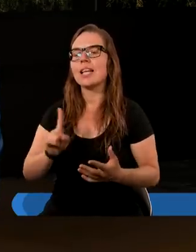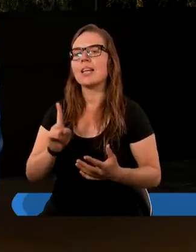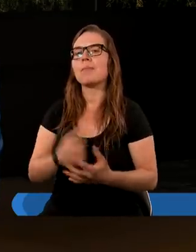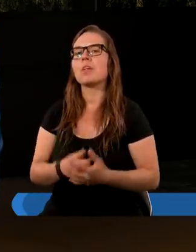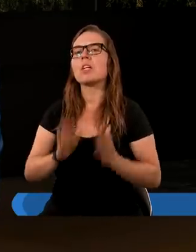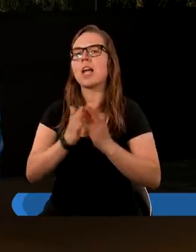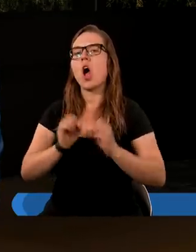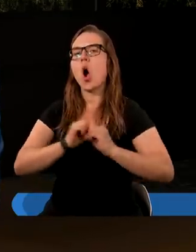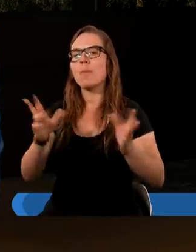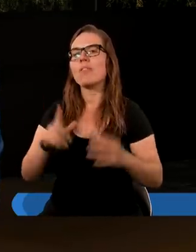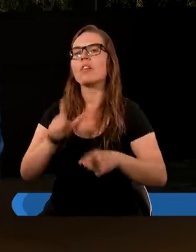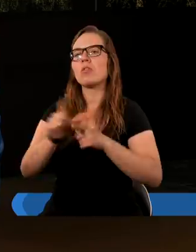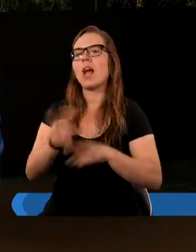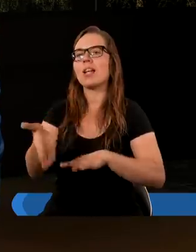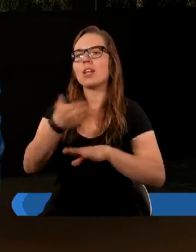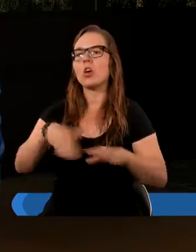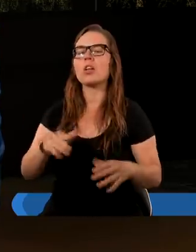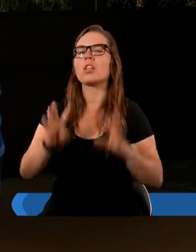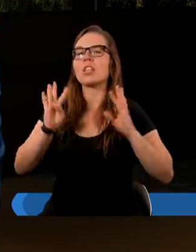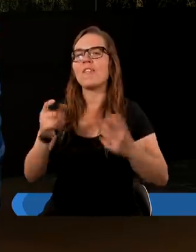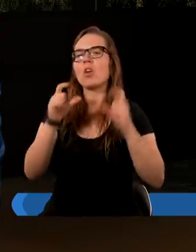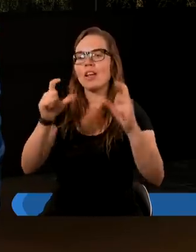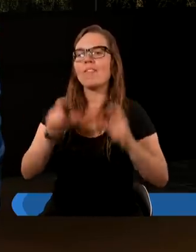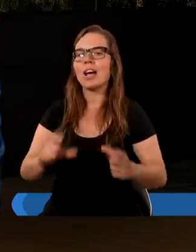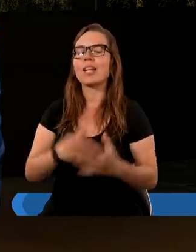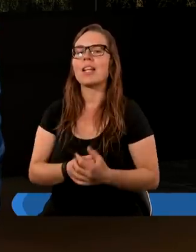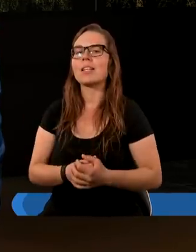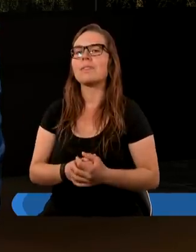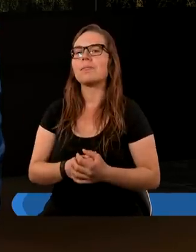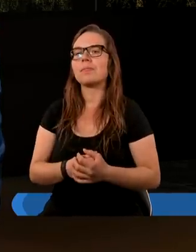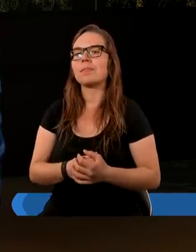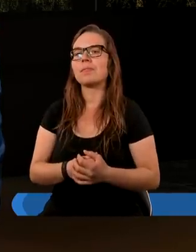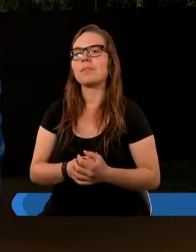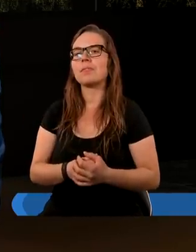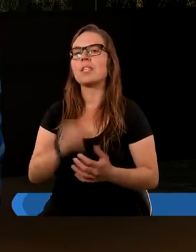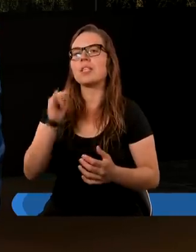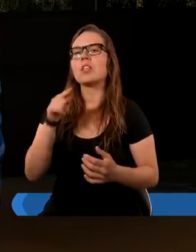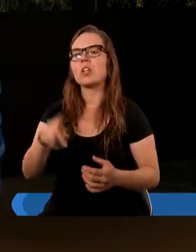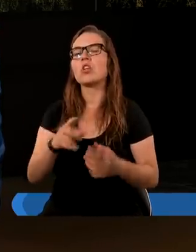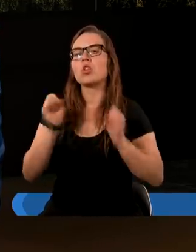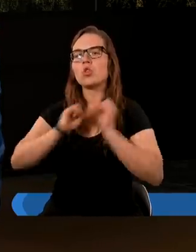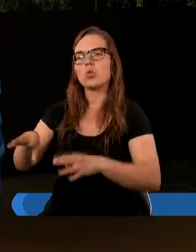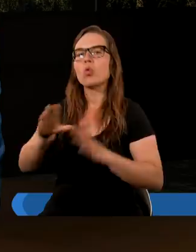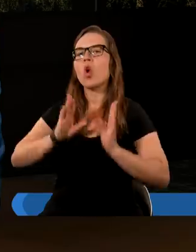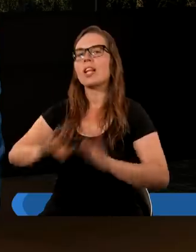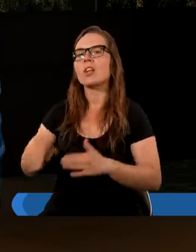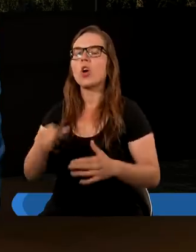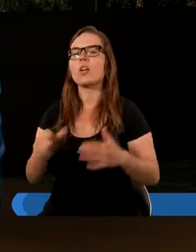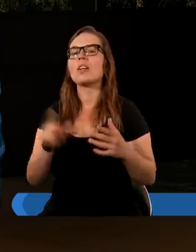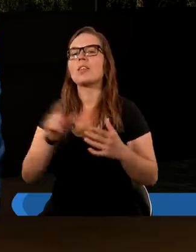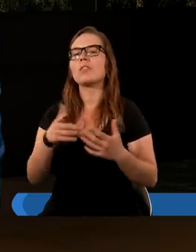Księgi Objawienia, dwunasty rozdział, dziewiąty werset. Tak. I zrzucony został